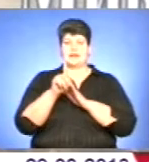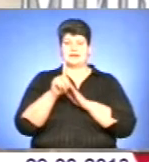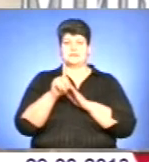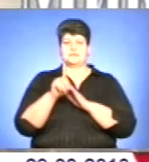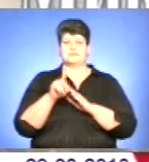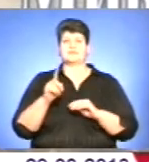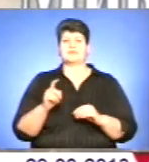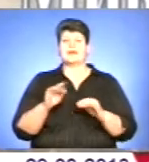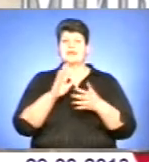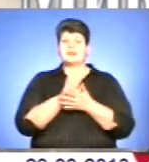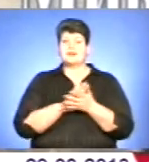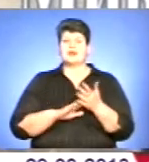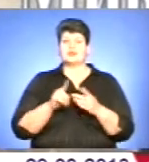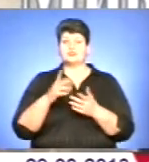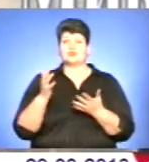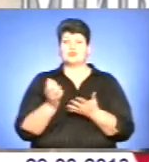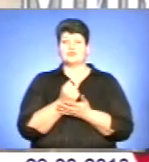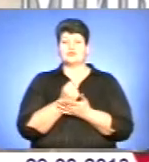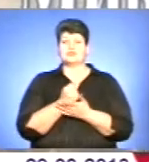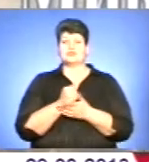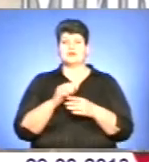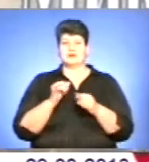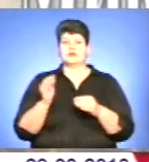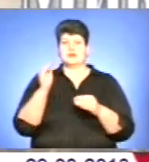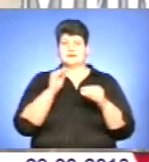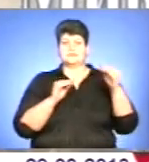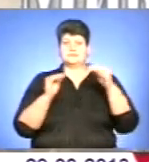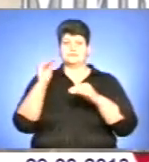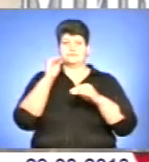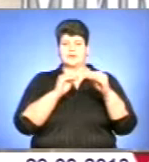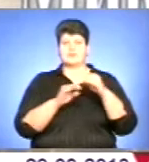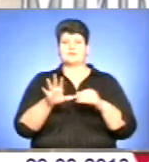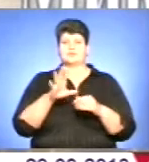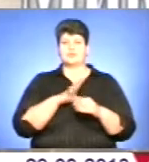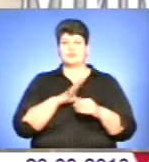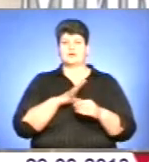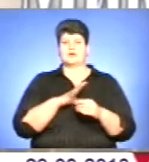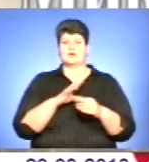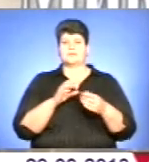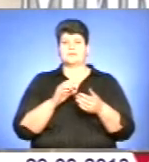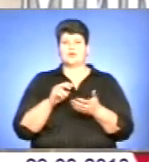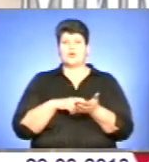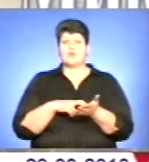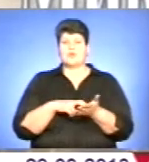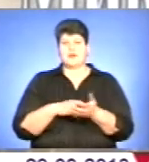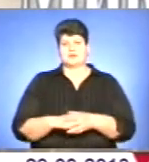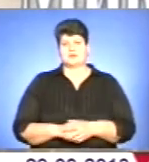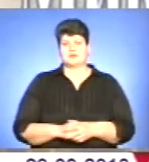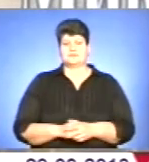'язи. Далі йому довелося дійти і до м'язів, тому він і був на обліку певному, тому його і боялися.